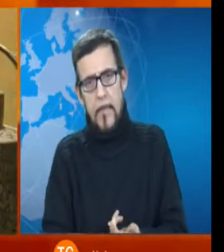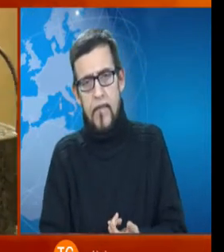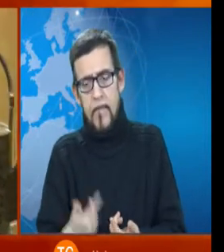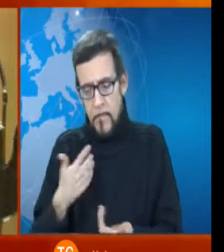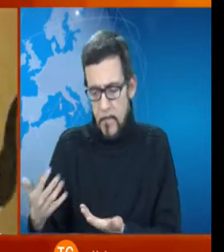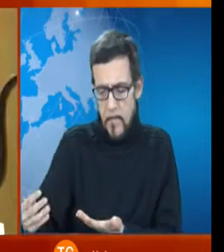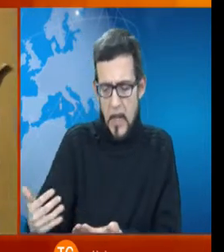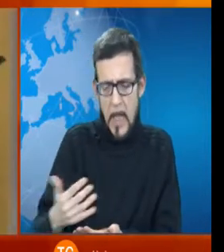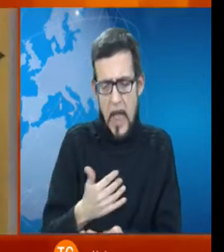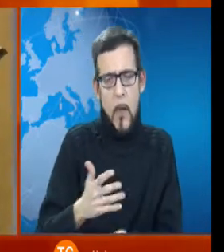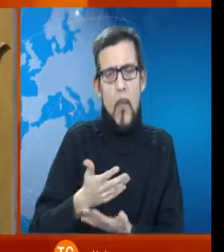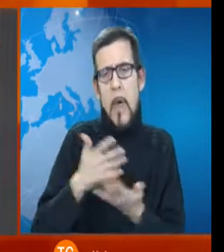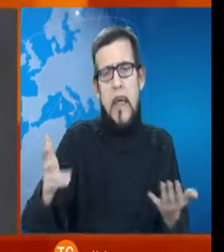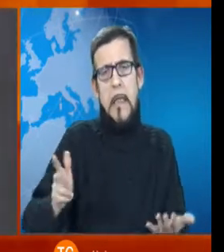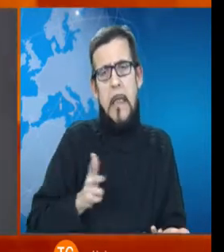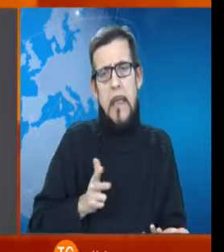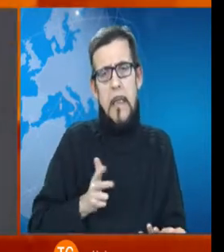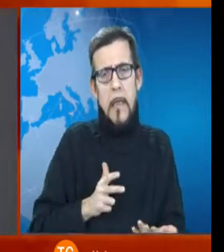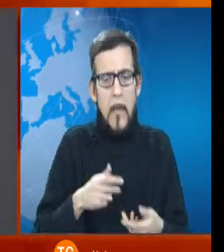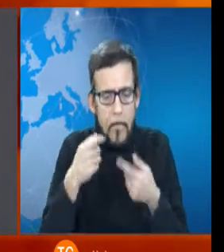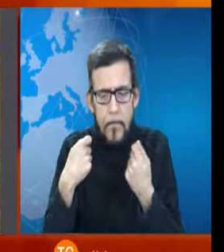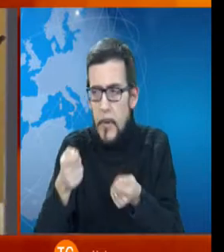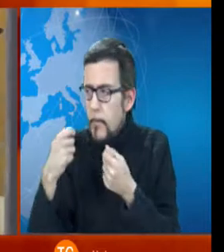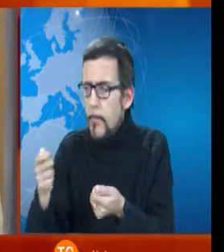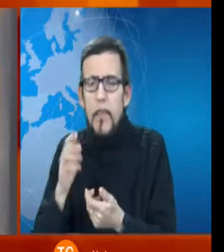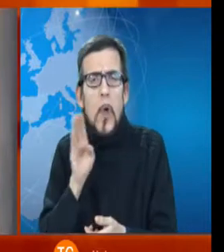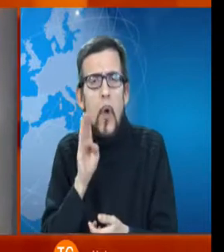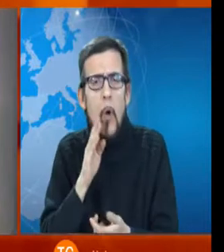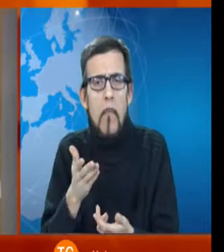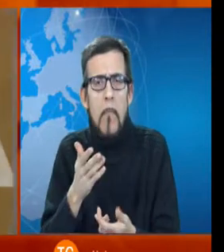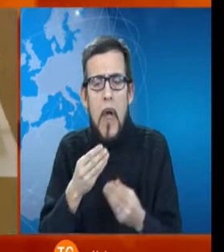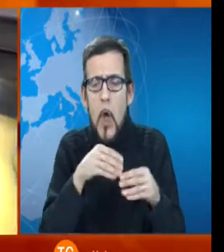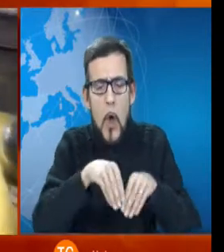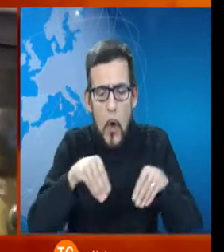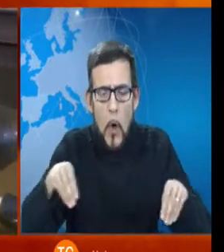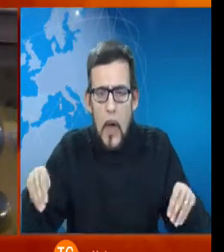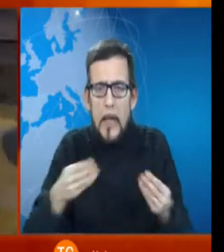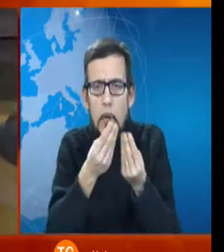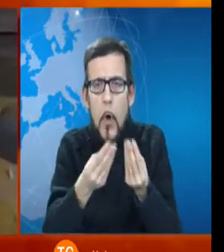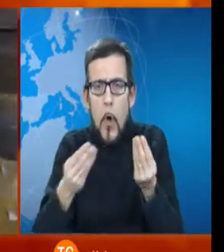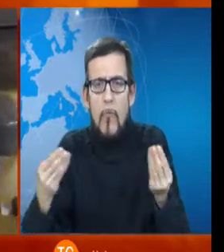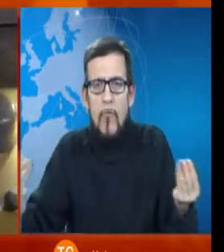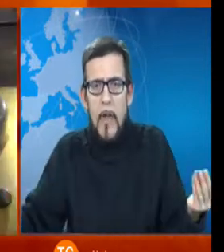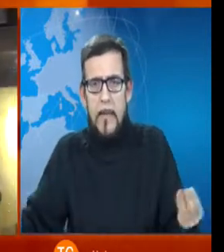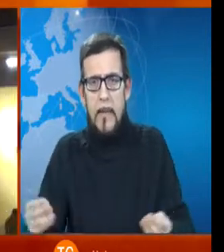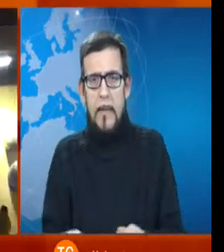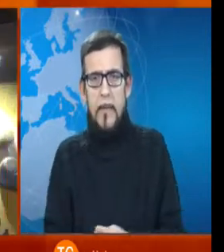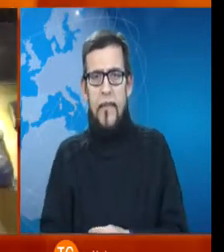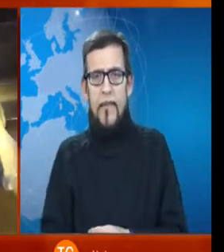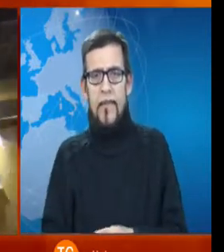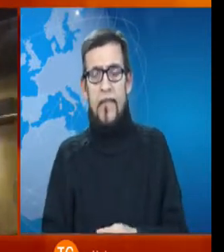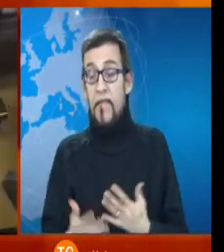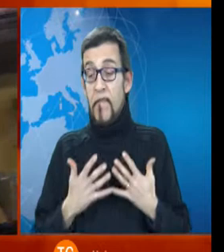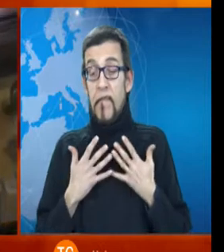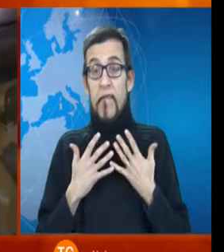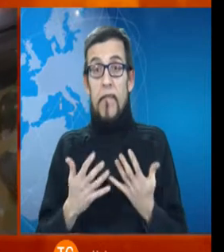grande ricchezza e investe questa sua ricchezza nel collezionare oggetti d'arte forse la passione per